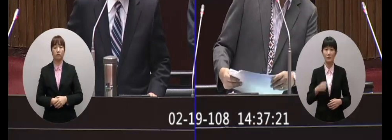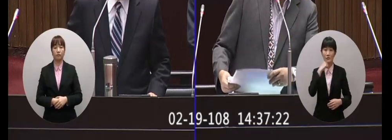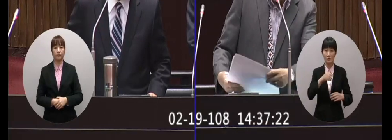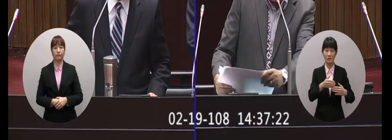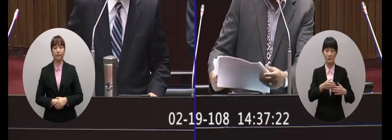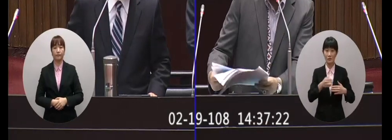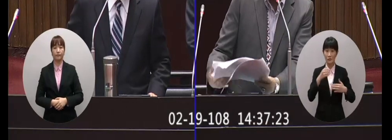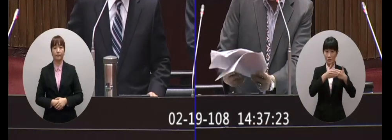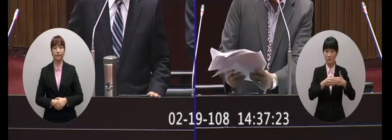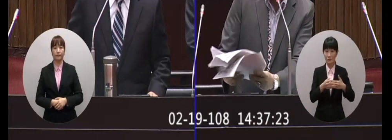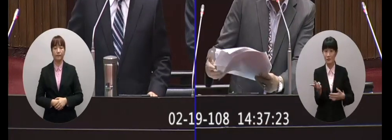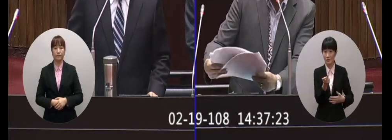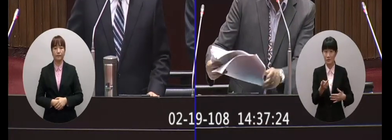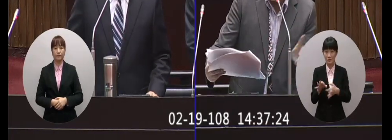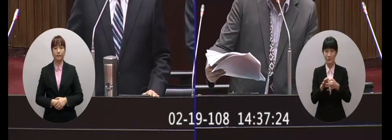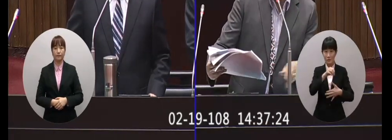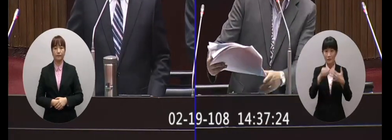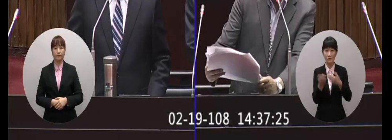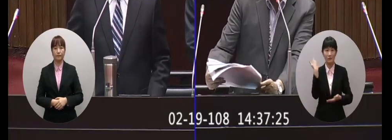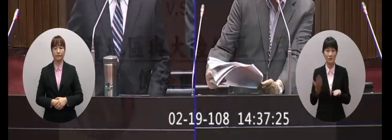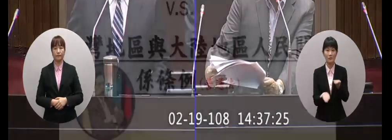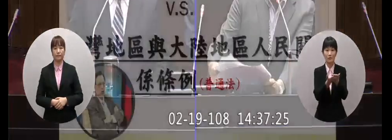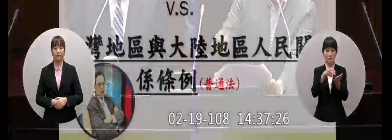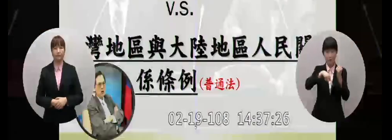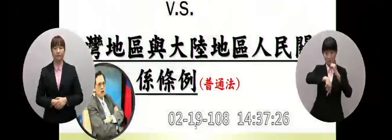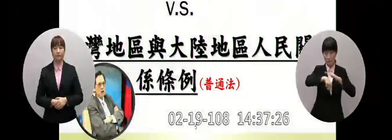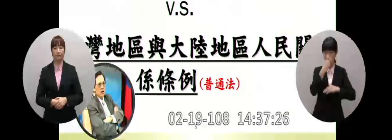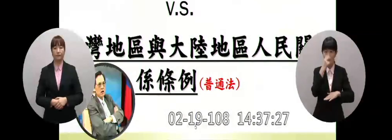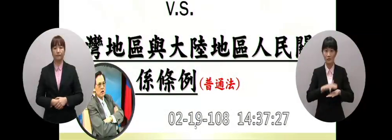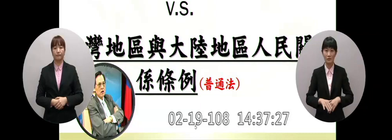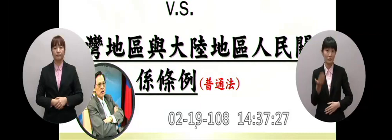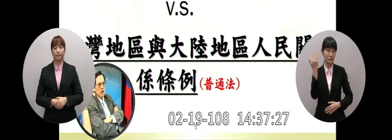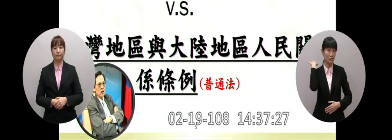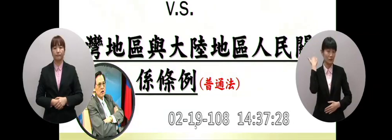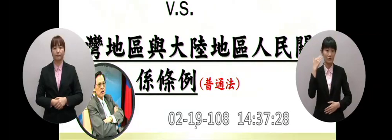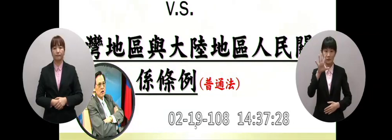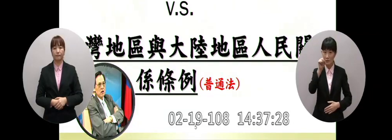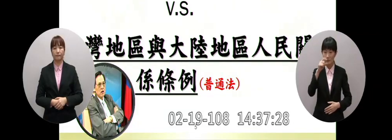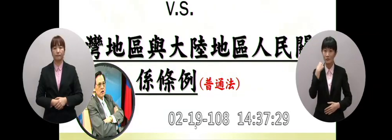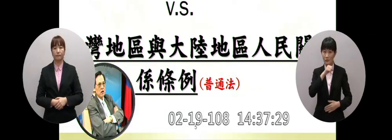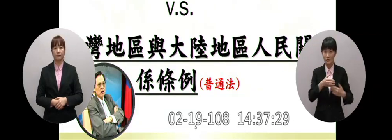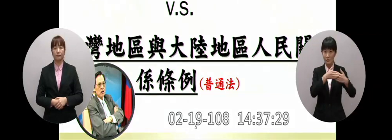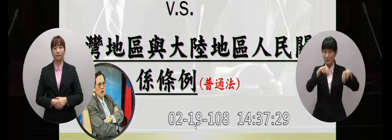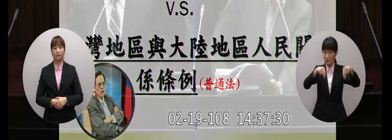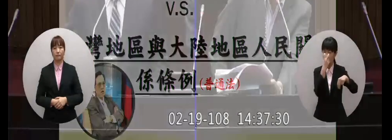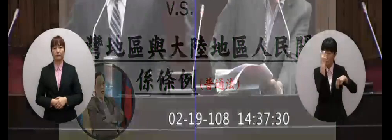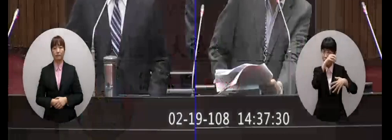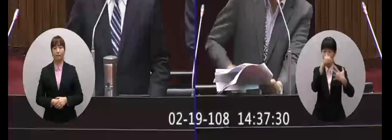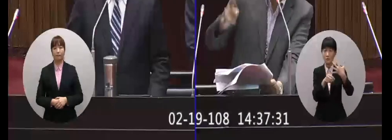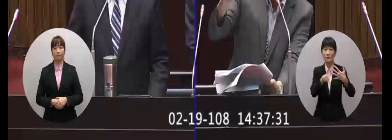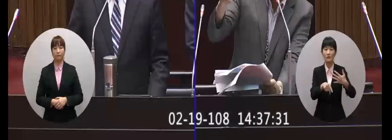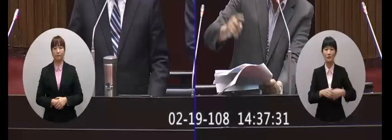條例這個將來我們也會送到立法院來審查嘛那但是現在我們之前有一個兩岸協議監督條例